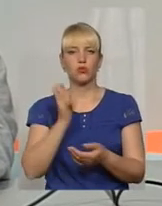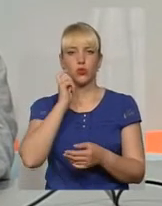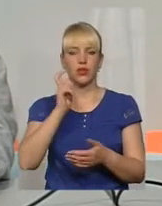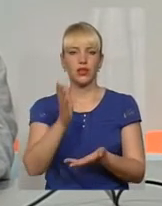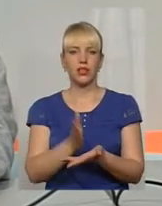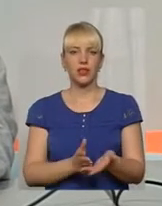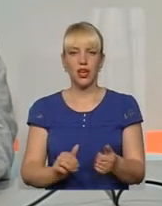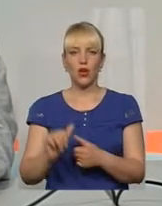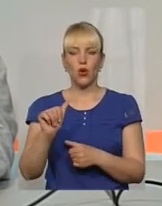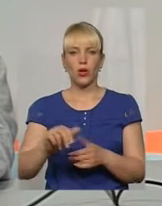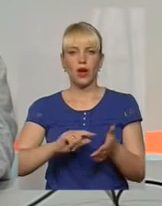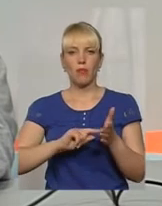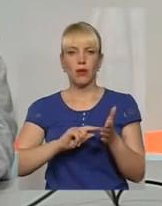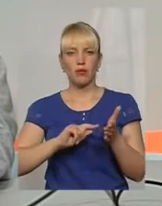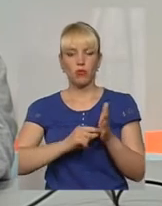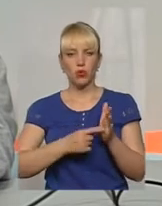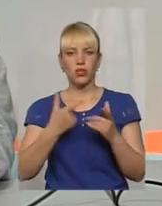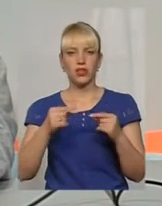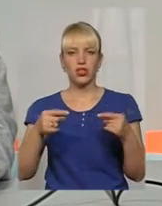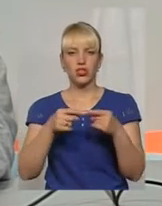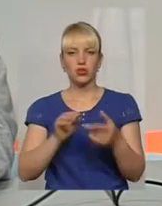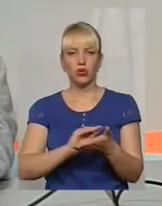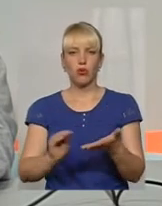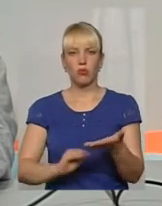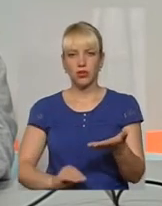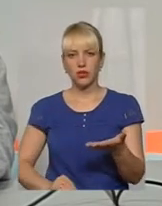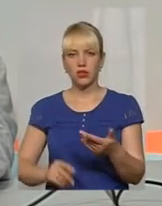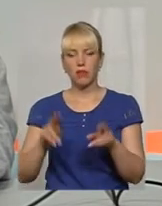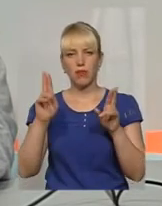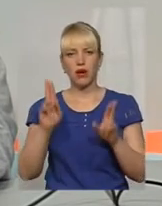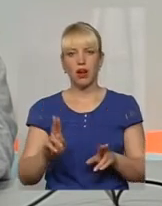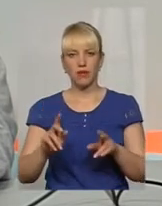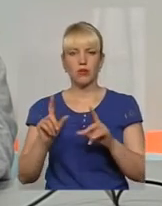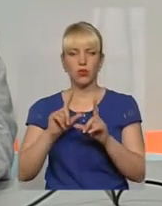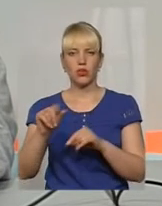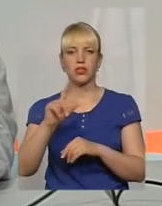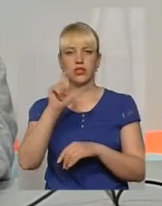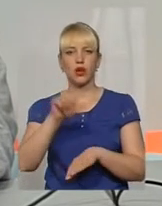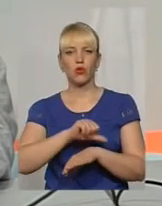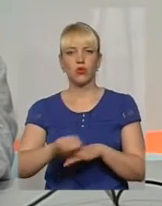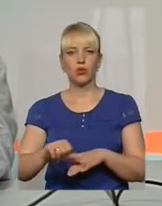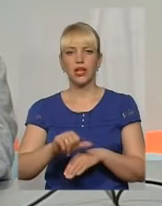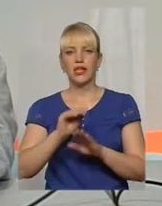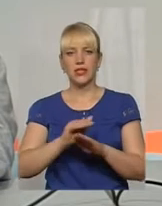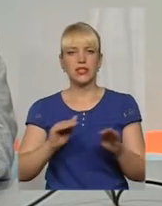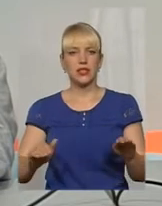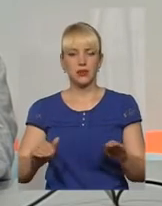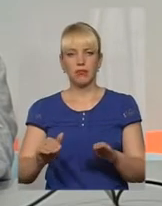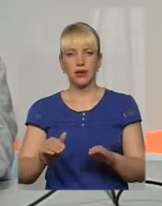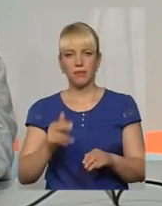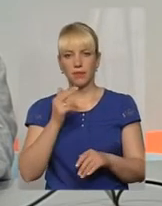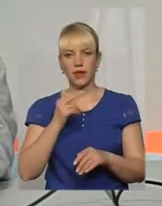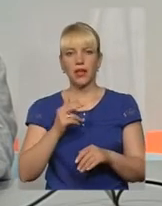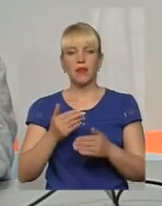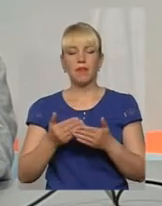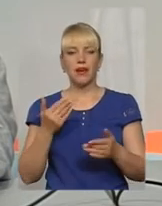окремий пункт, де чітко прописані правила поїздки за кордон з неповнолітніми дітьми. Тому,